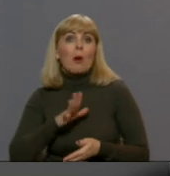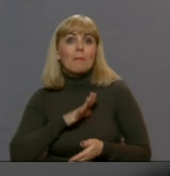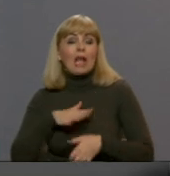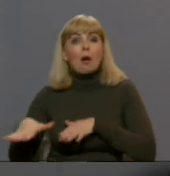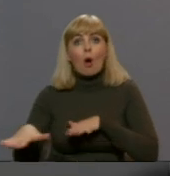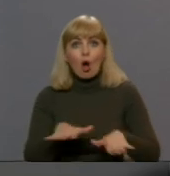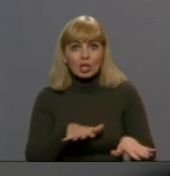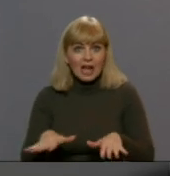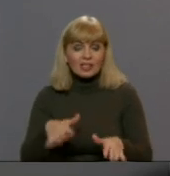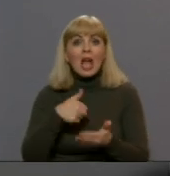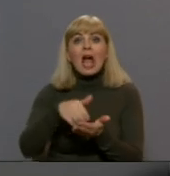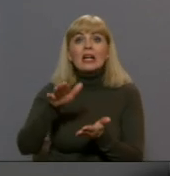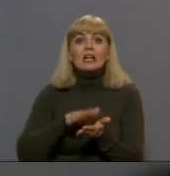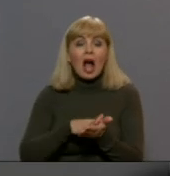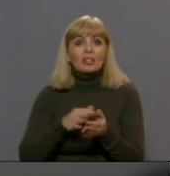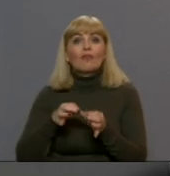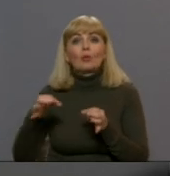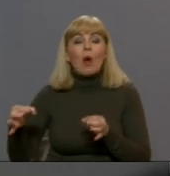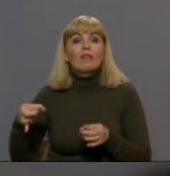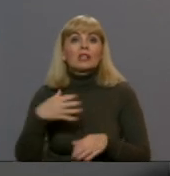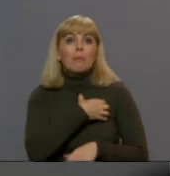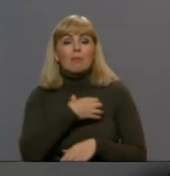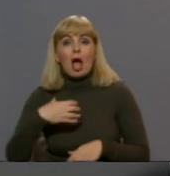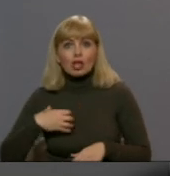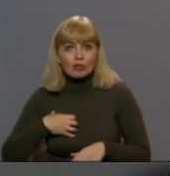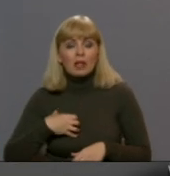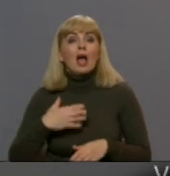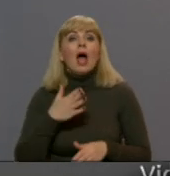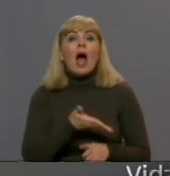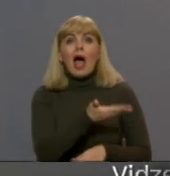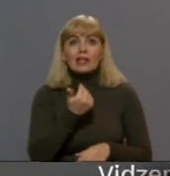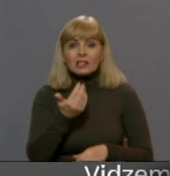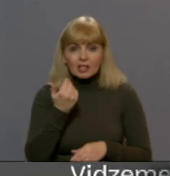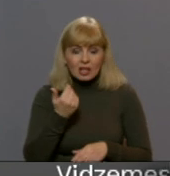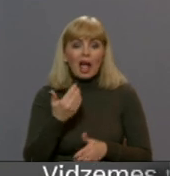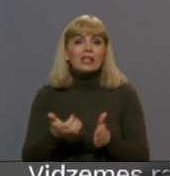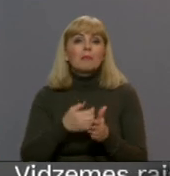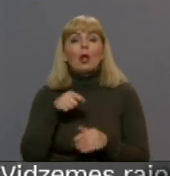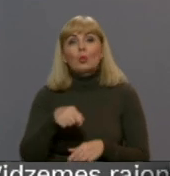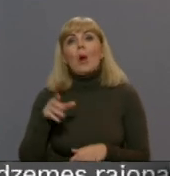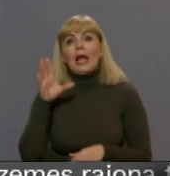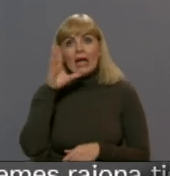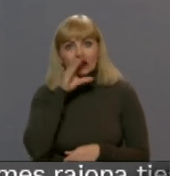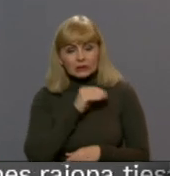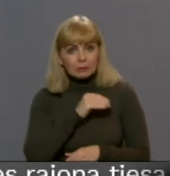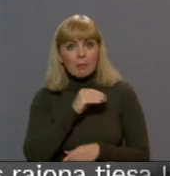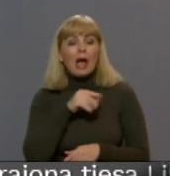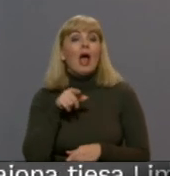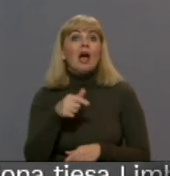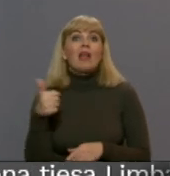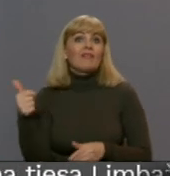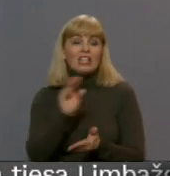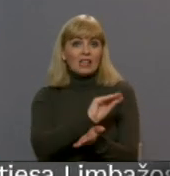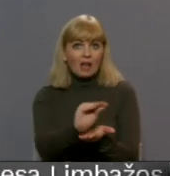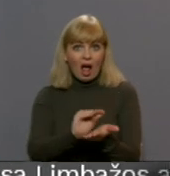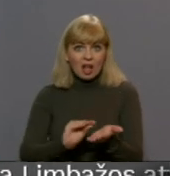krāslapas novada pašvaldībai noteikti, ir pēc pat aicinātu izmantot šo iespēju, ja viņi raksta,